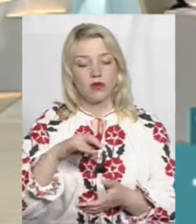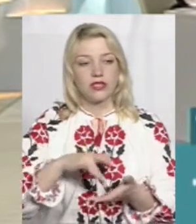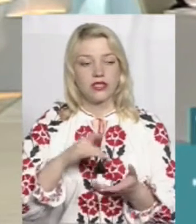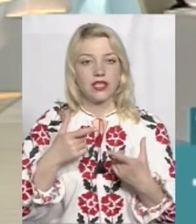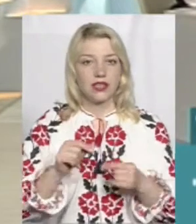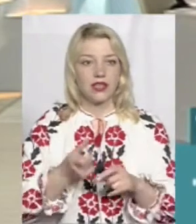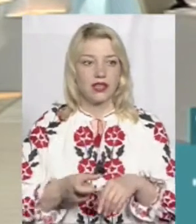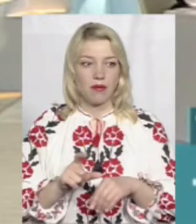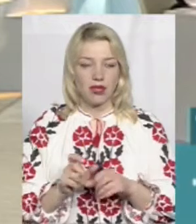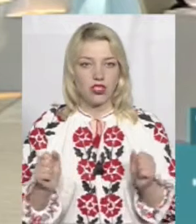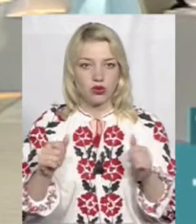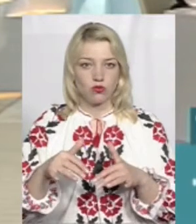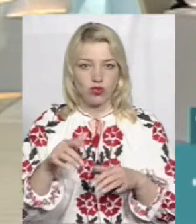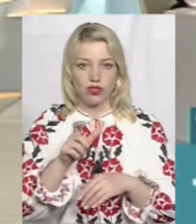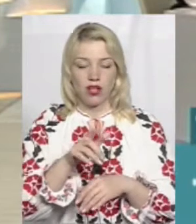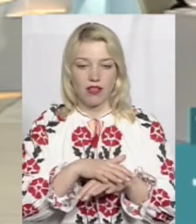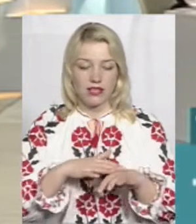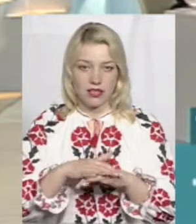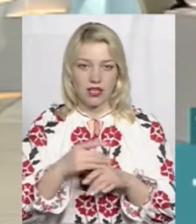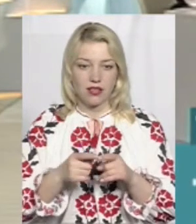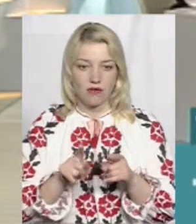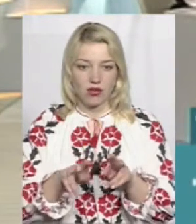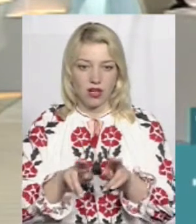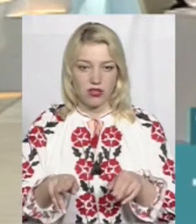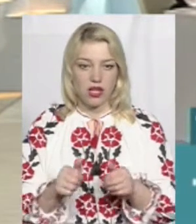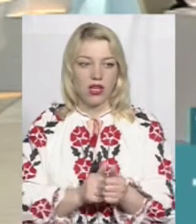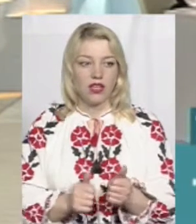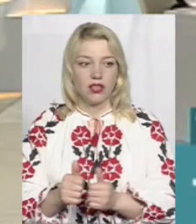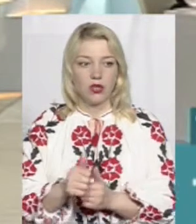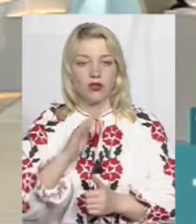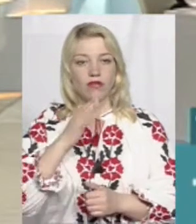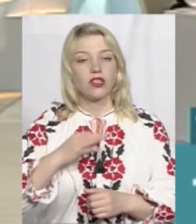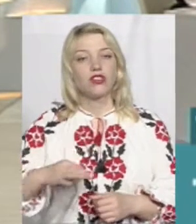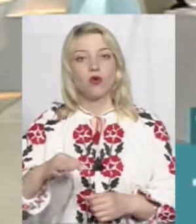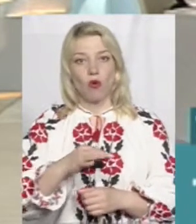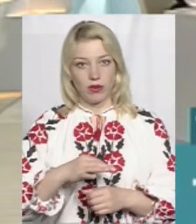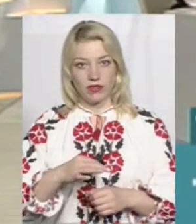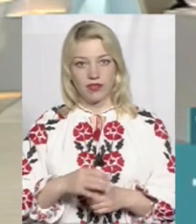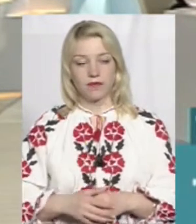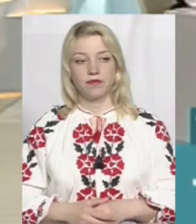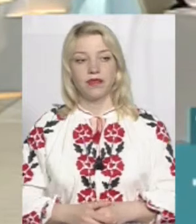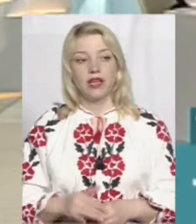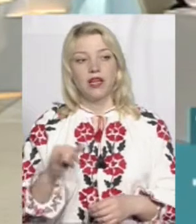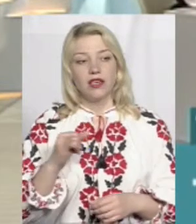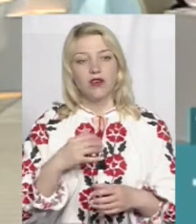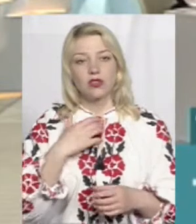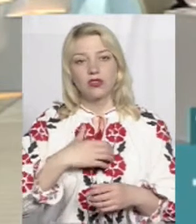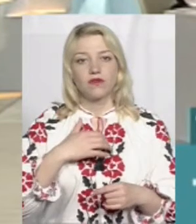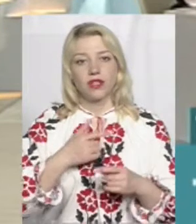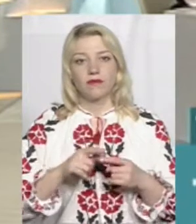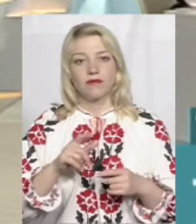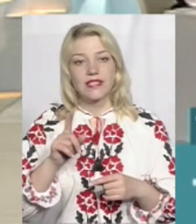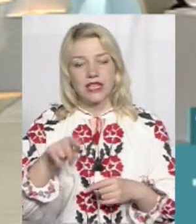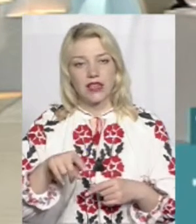як місто, найбільше скупчення населення, воно теж лідерує в області. Ну і основним все